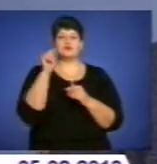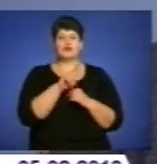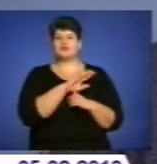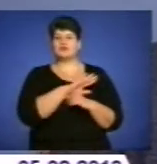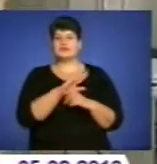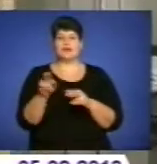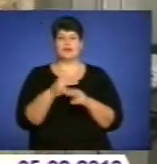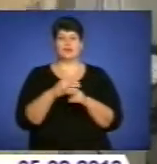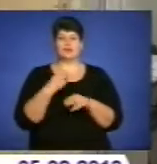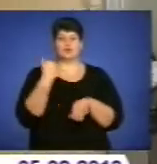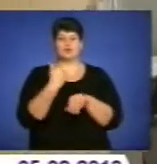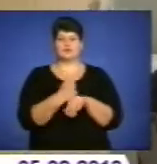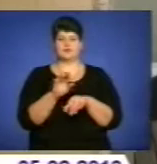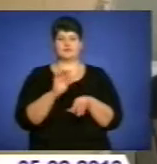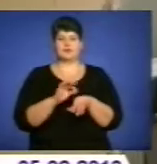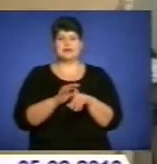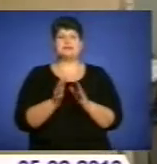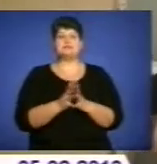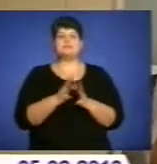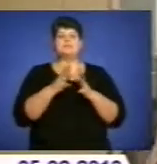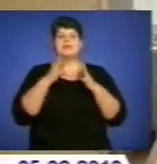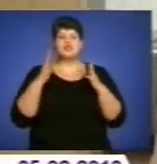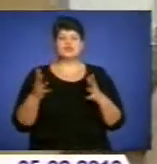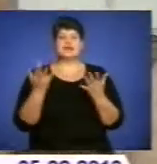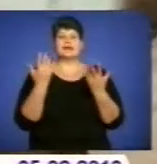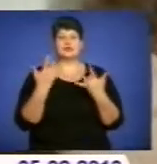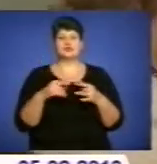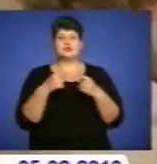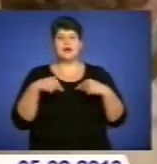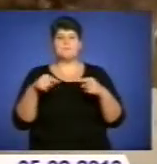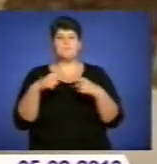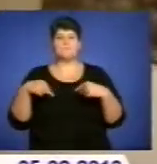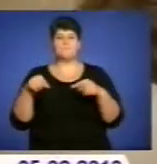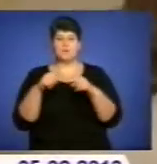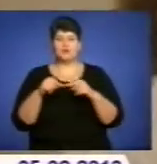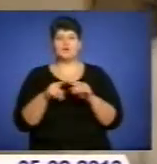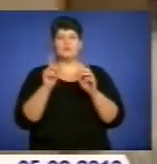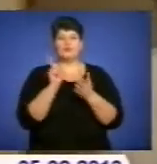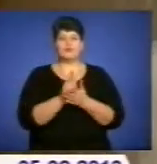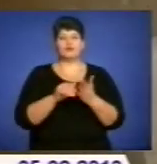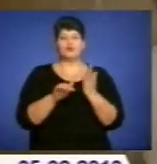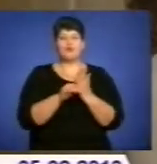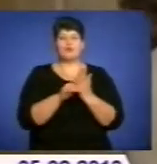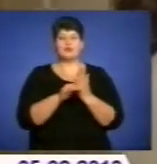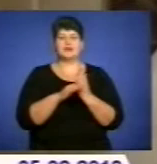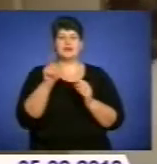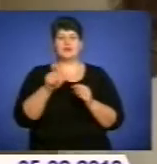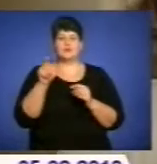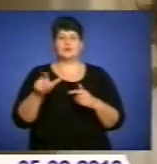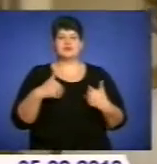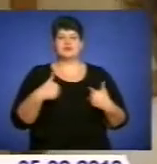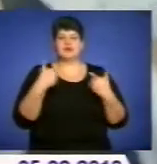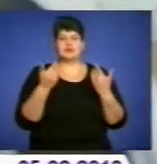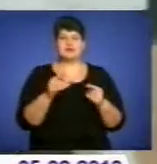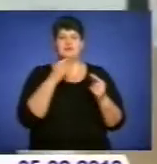захворювання. Збільшення кількості амбулаторій та фельдшерських пунктів якраз має допомогти українцям вчасно звертатись по професійну допомогу